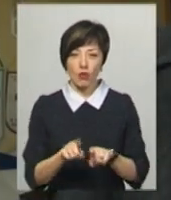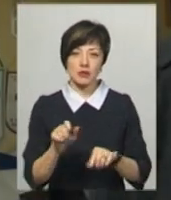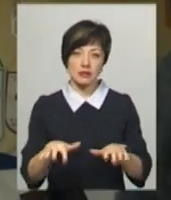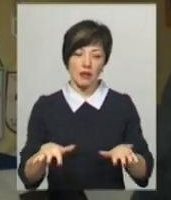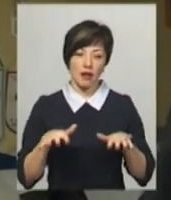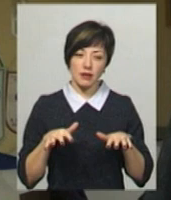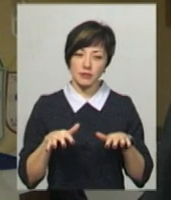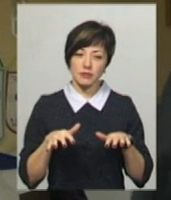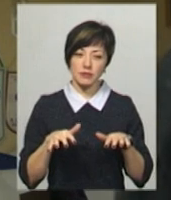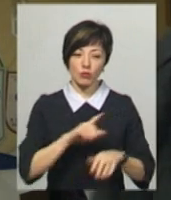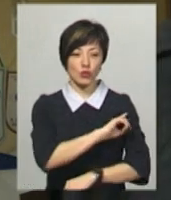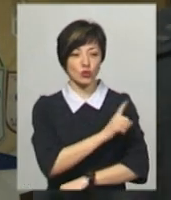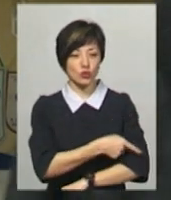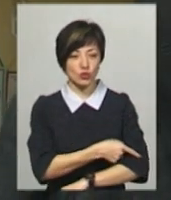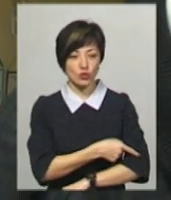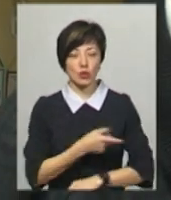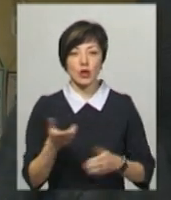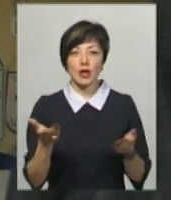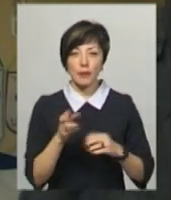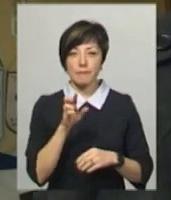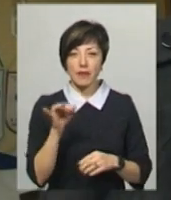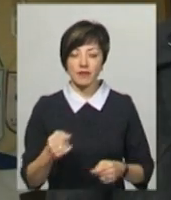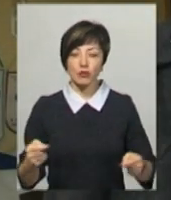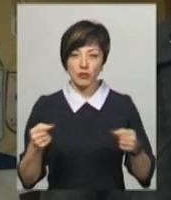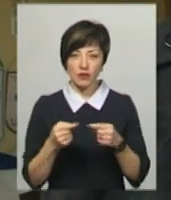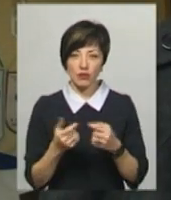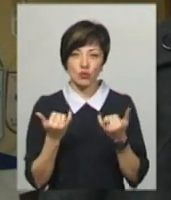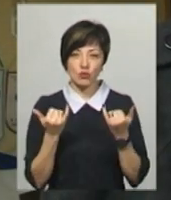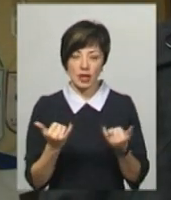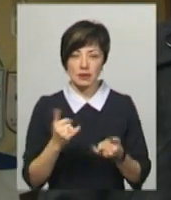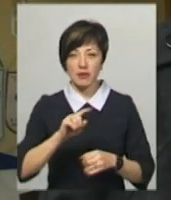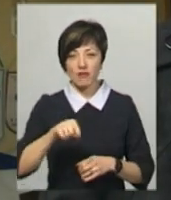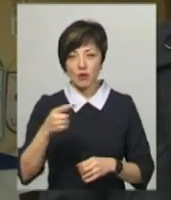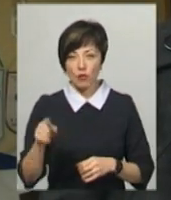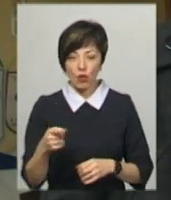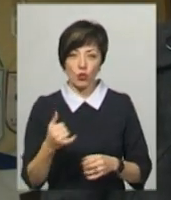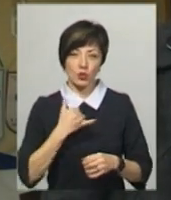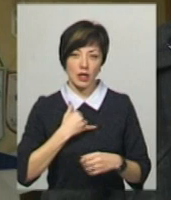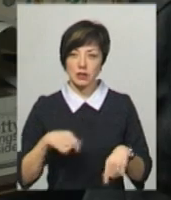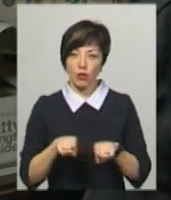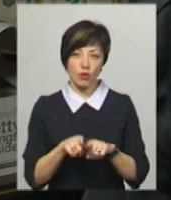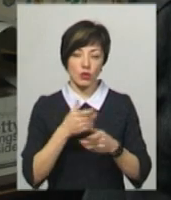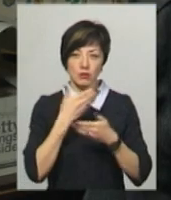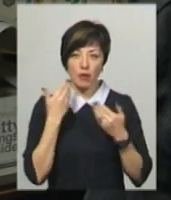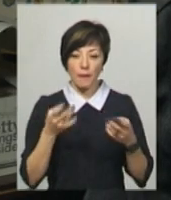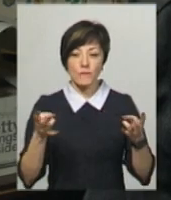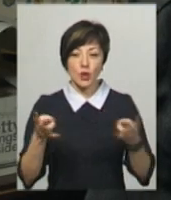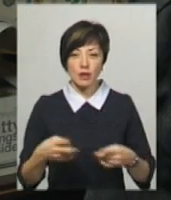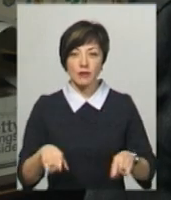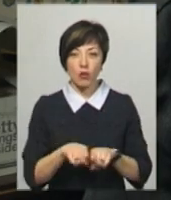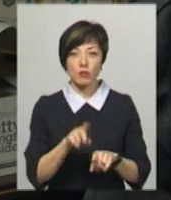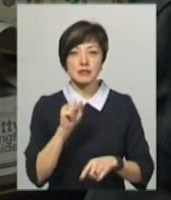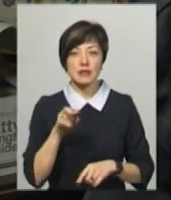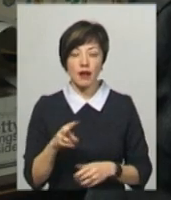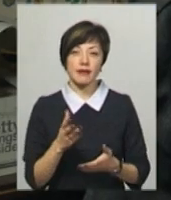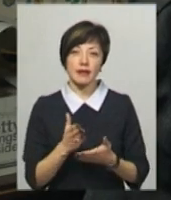будемо говорити, потужного і який би відповідав сучасним вмогам, у нас такого немає. Потреба в такому залі